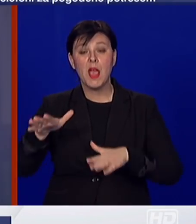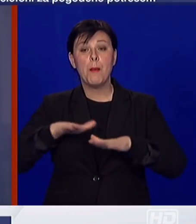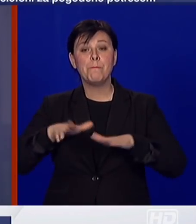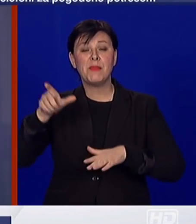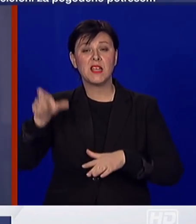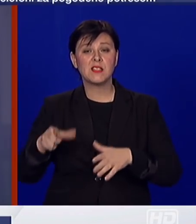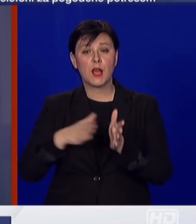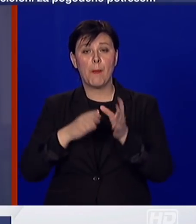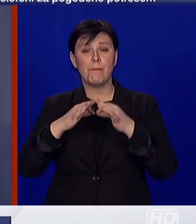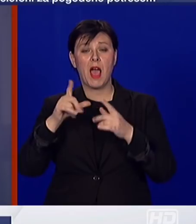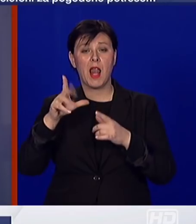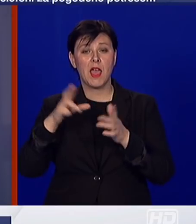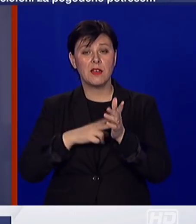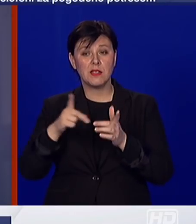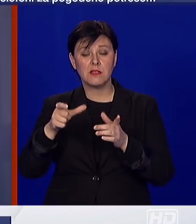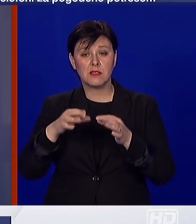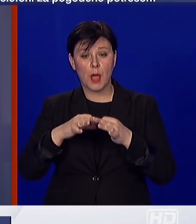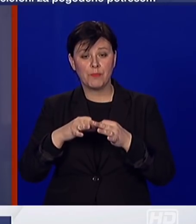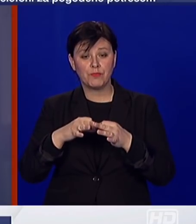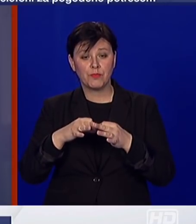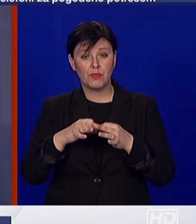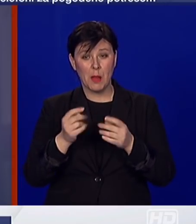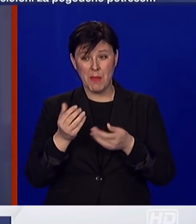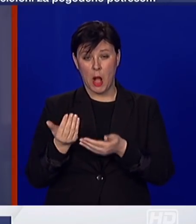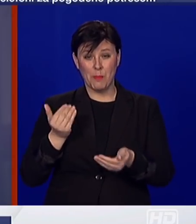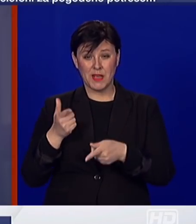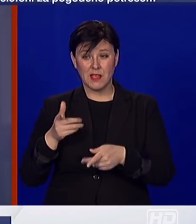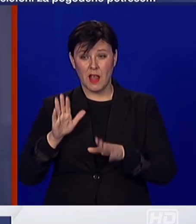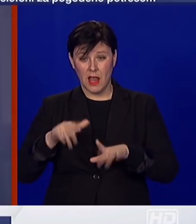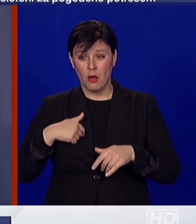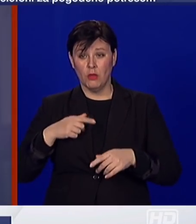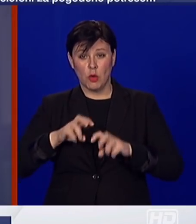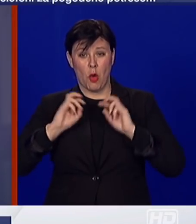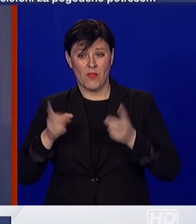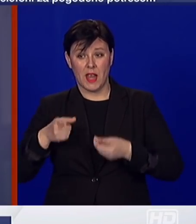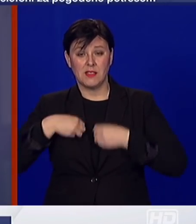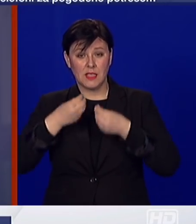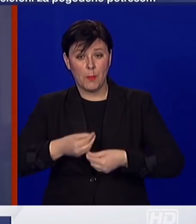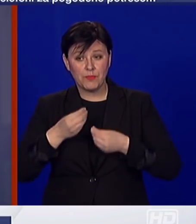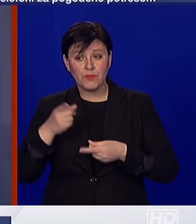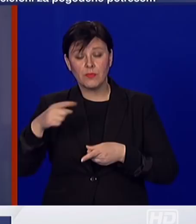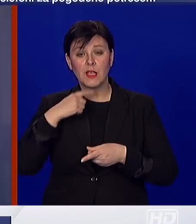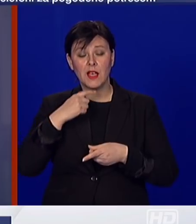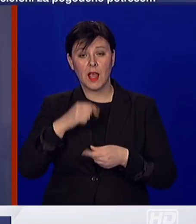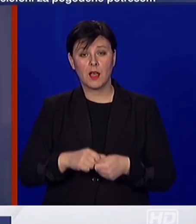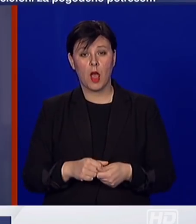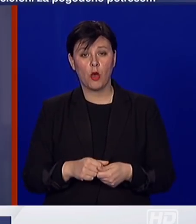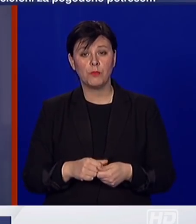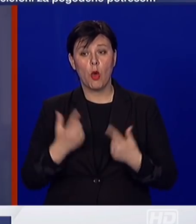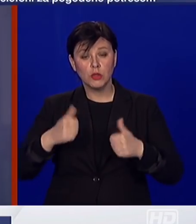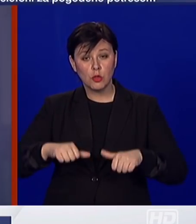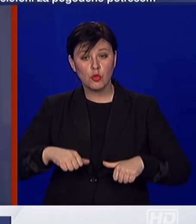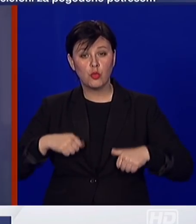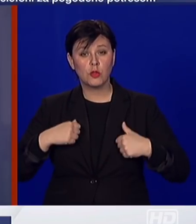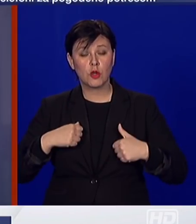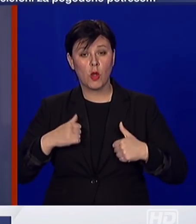mi je neposredno prije ove konferencije me izvijestio da od jutra imamo